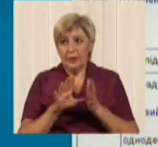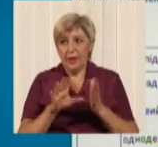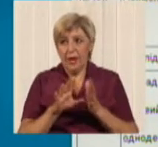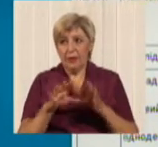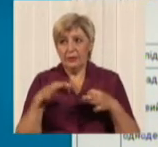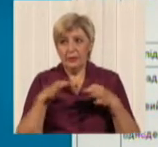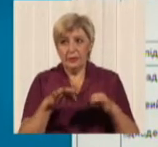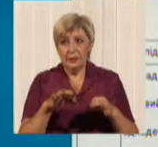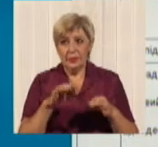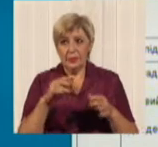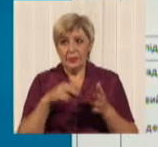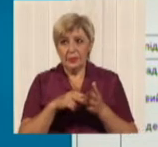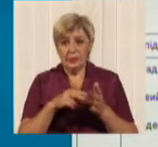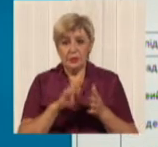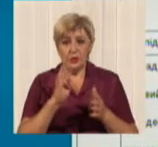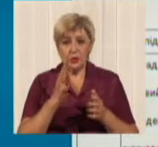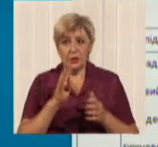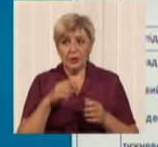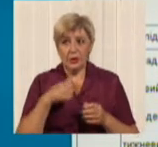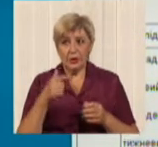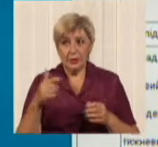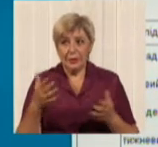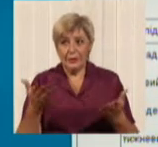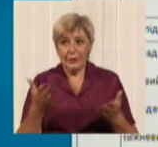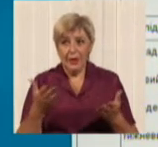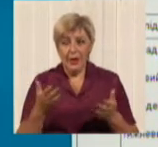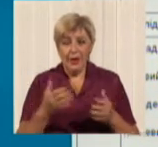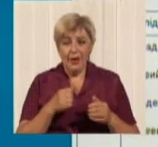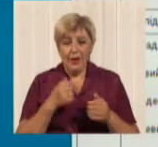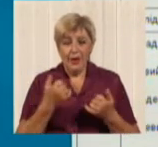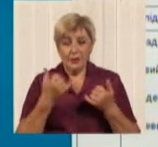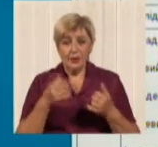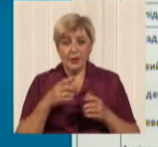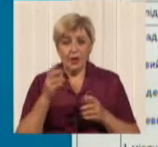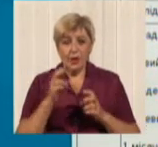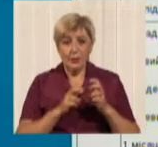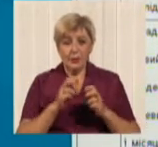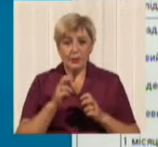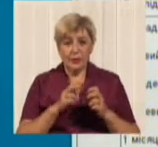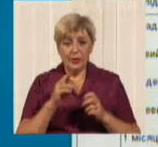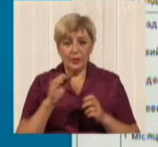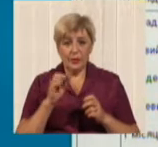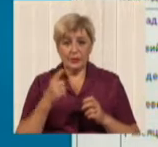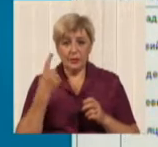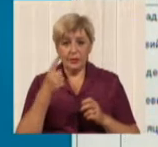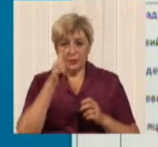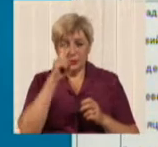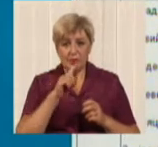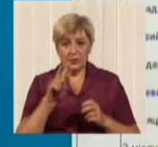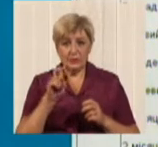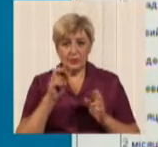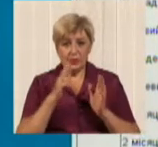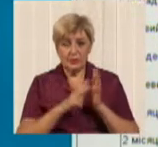гривні Вартість квитків довгострокового користування проїзних для підприємств на один місяць одним видом транспорту 280